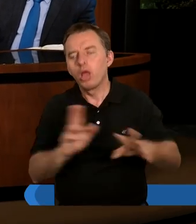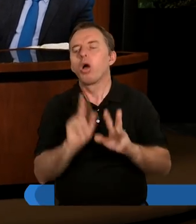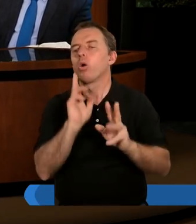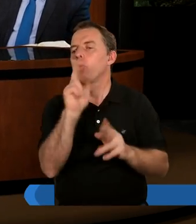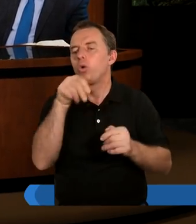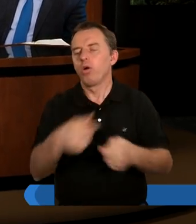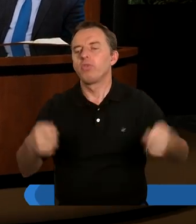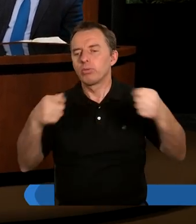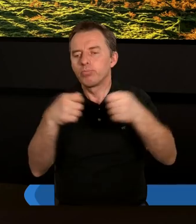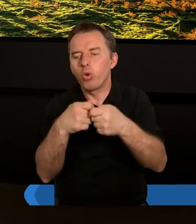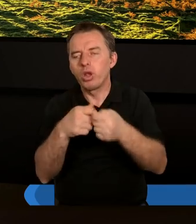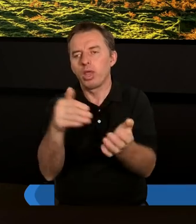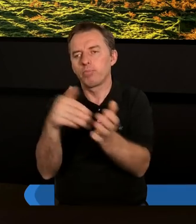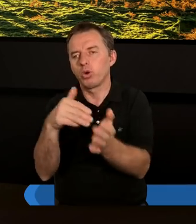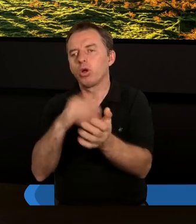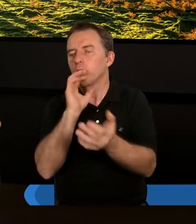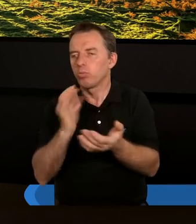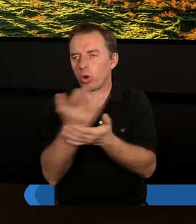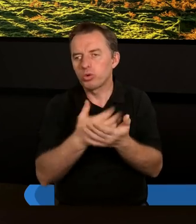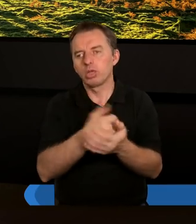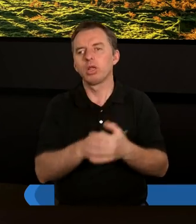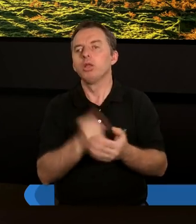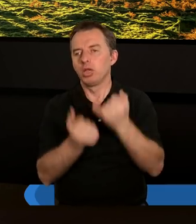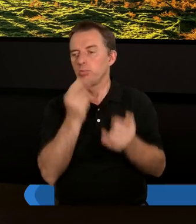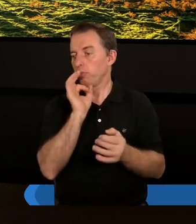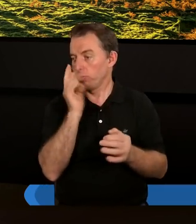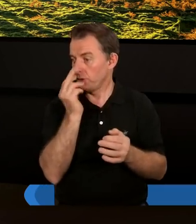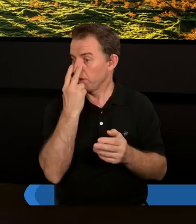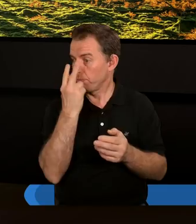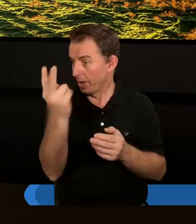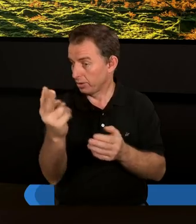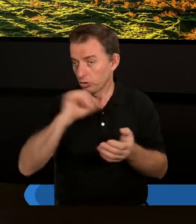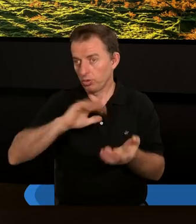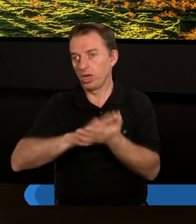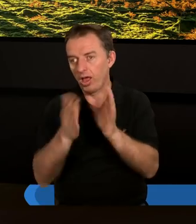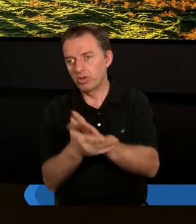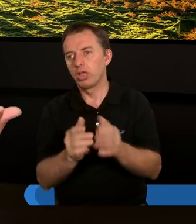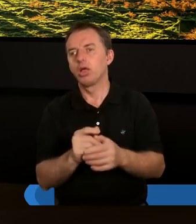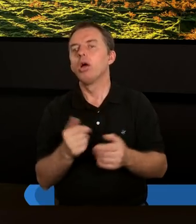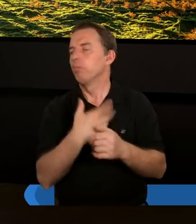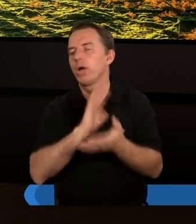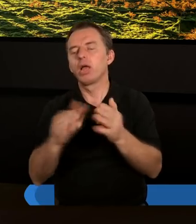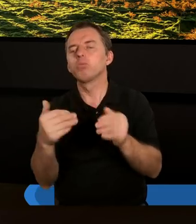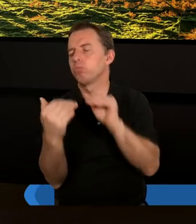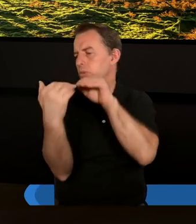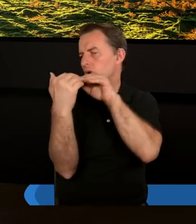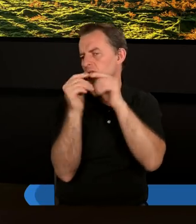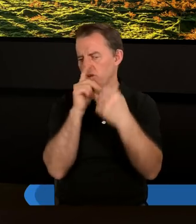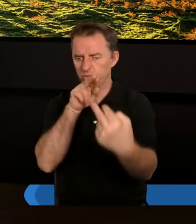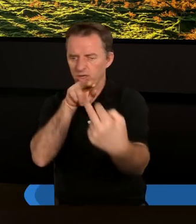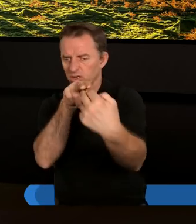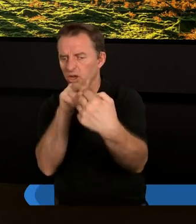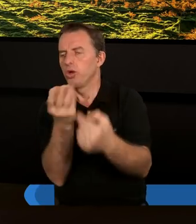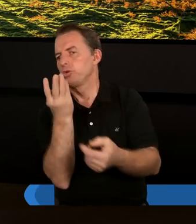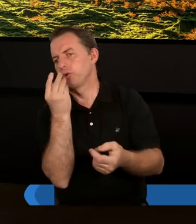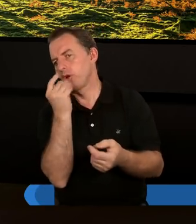dla wspólnej korzyści. Jeżeli tak będziemy na siebie patrzeć, bez tego niepotrzebnego porównywania się, ale